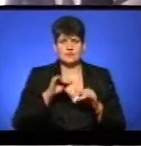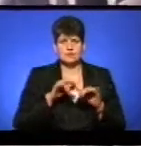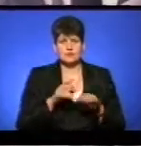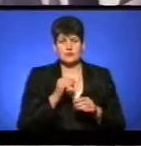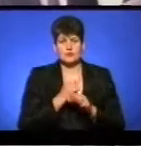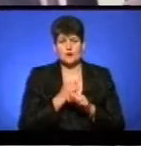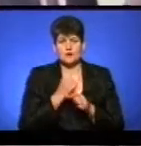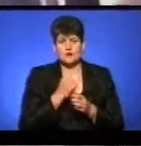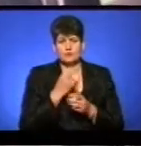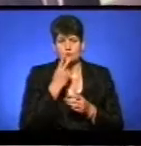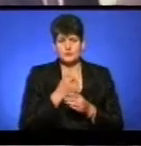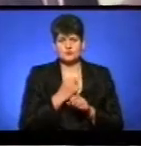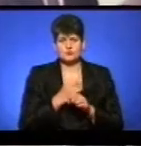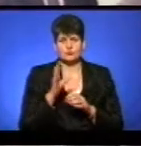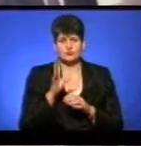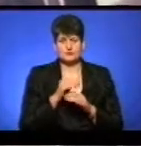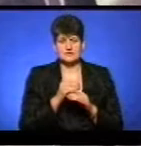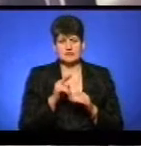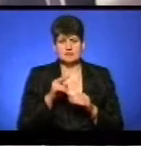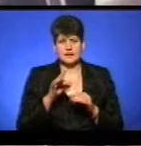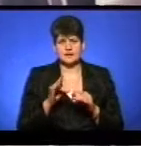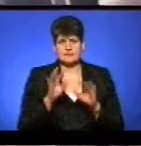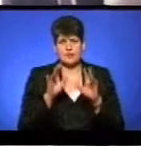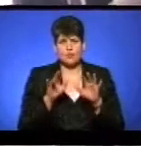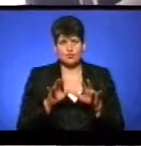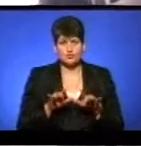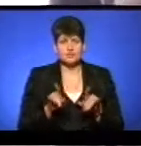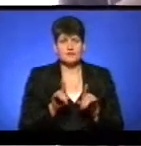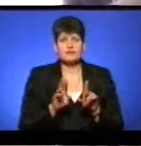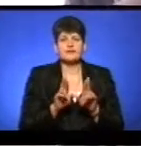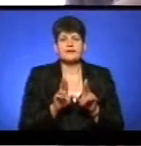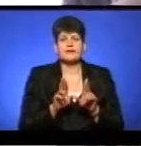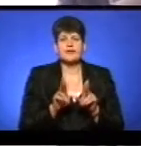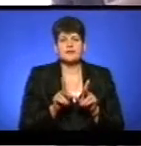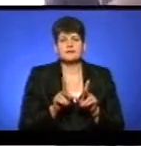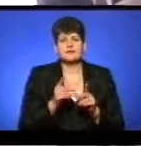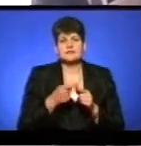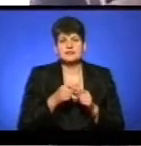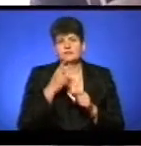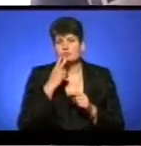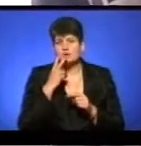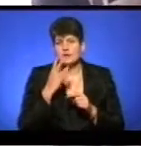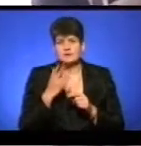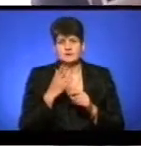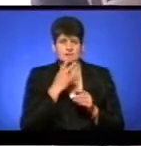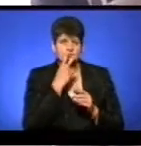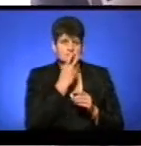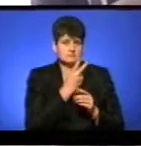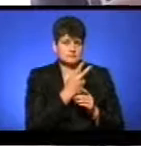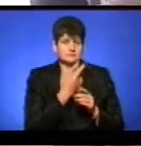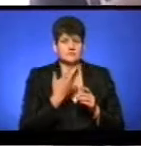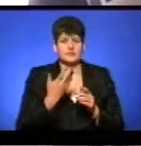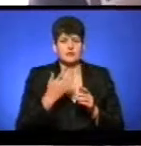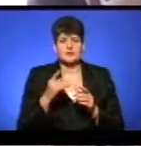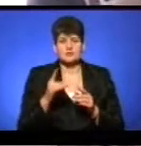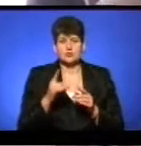даних приладів на комп'ютері, що як демонстраційний експеримент і фронтальний експеримент, він мав